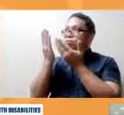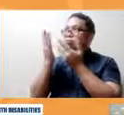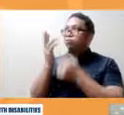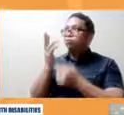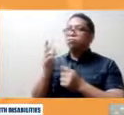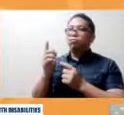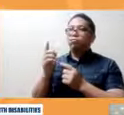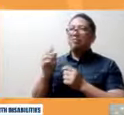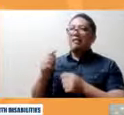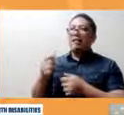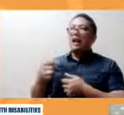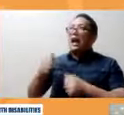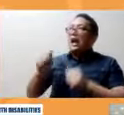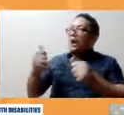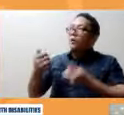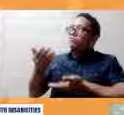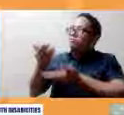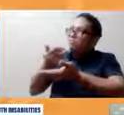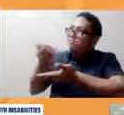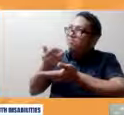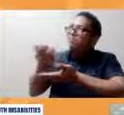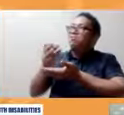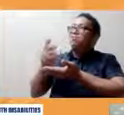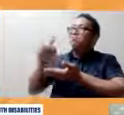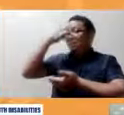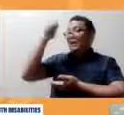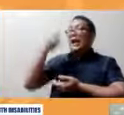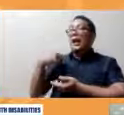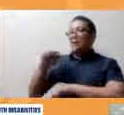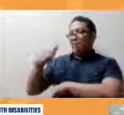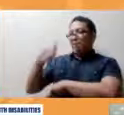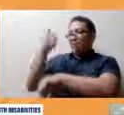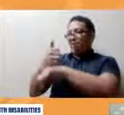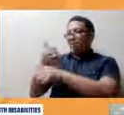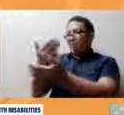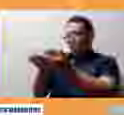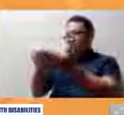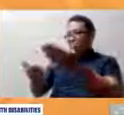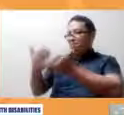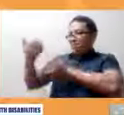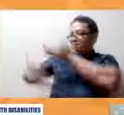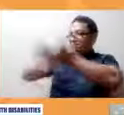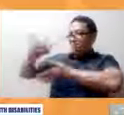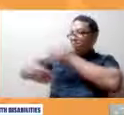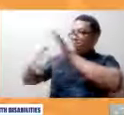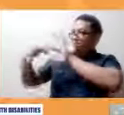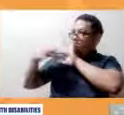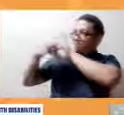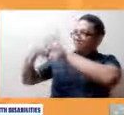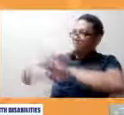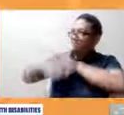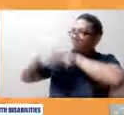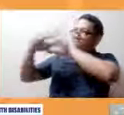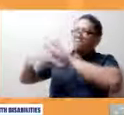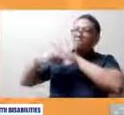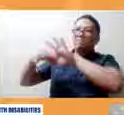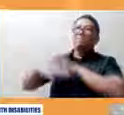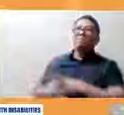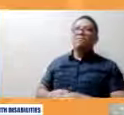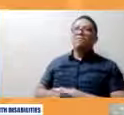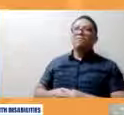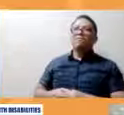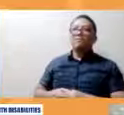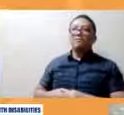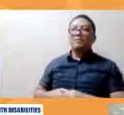nakapagpahayag dahil nandyan yung mga mekanismong nagbibig kiss sa atin so para sa akin yun po